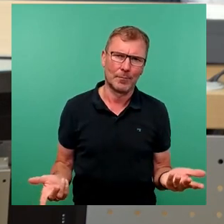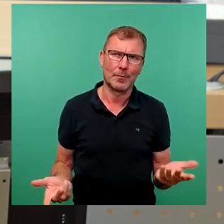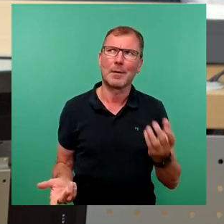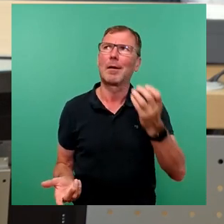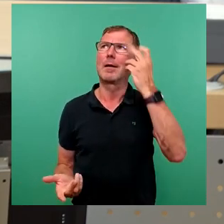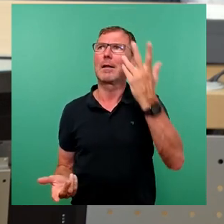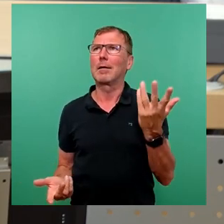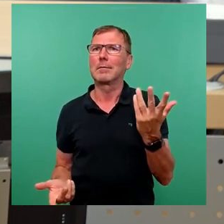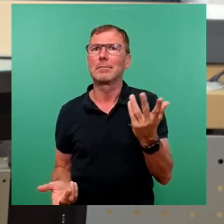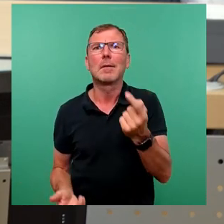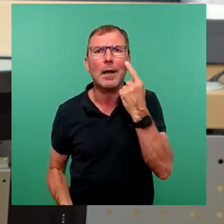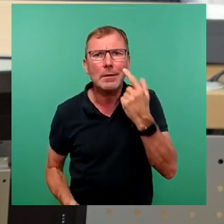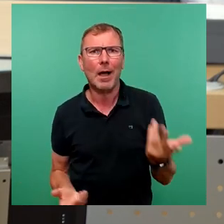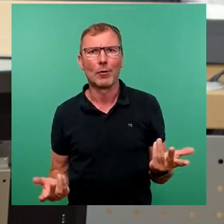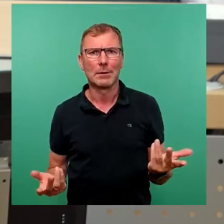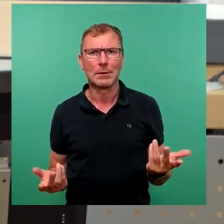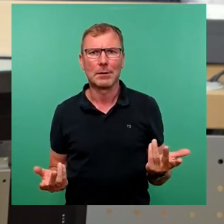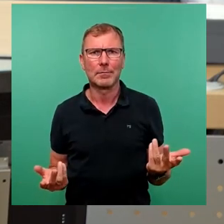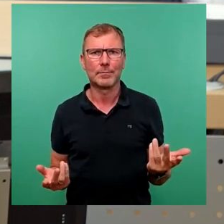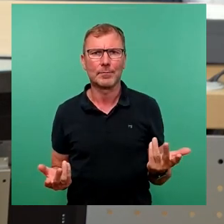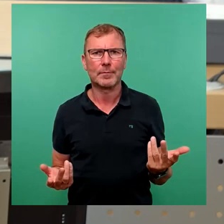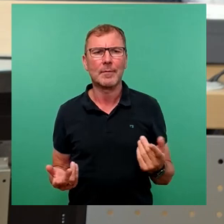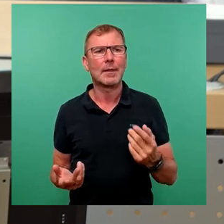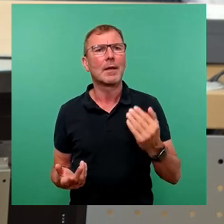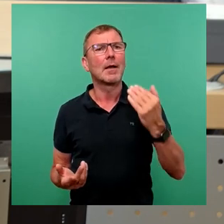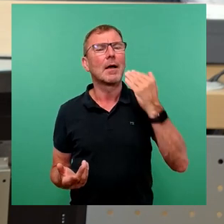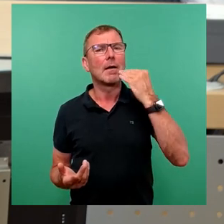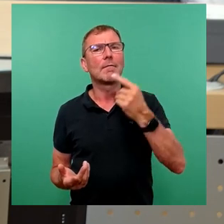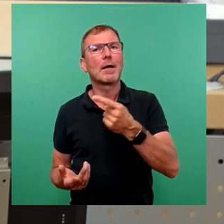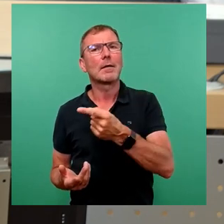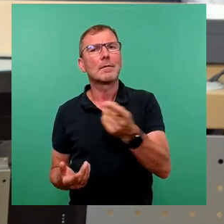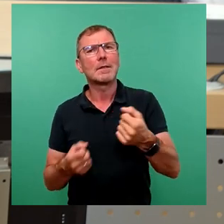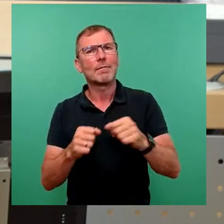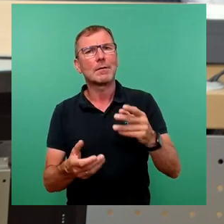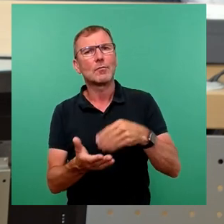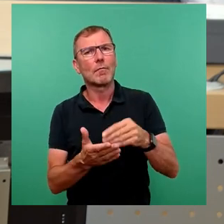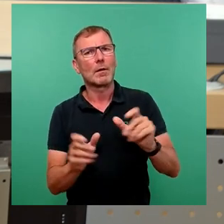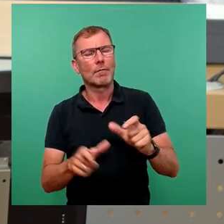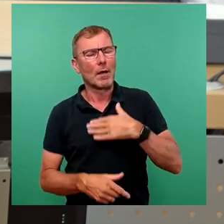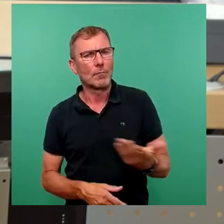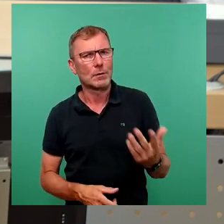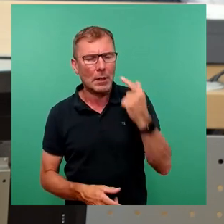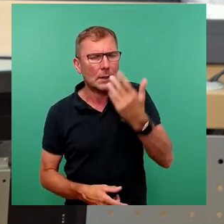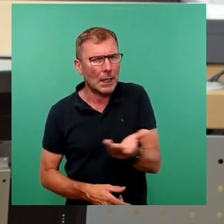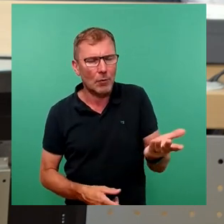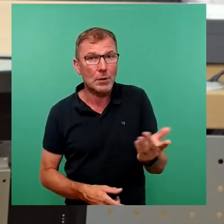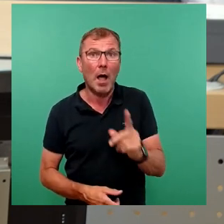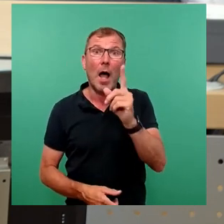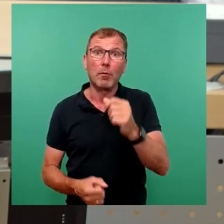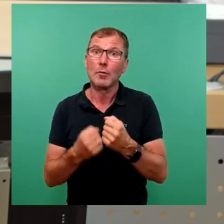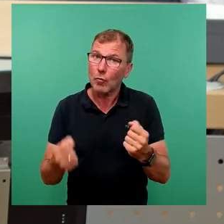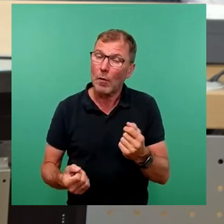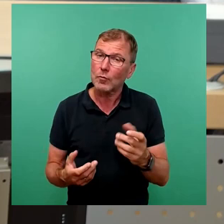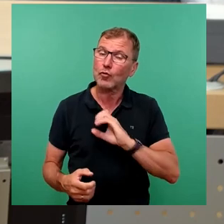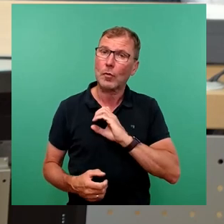traurig für diejenigen, die noch sehr gerne diese Feste feiern. Es kann aber auch eine Chance sein,